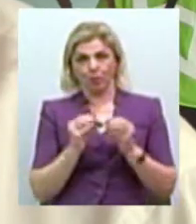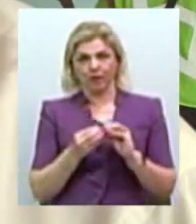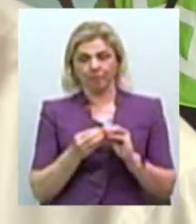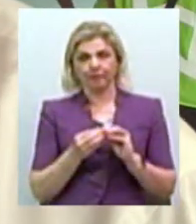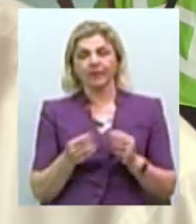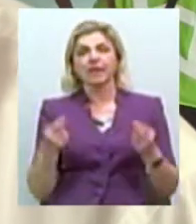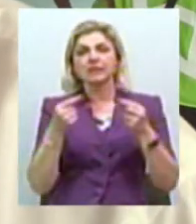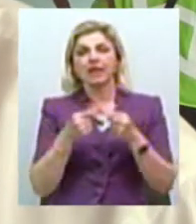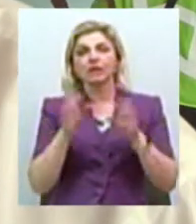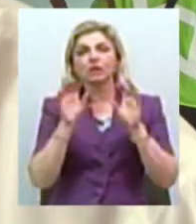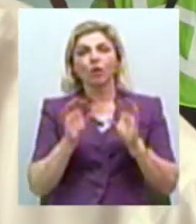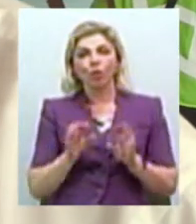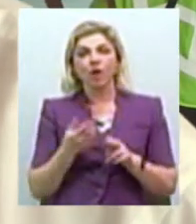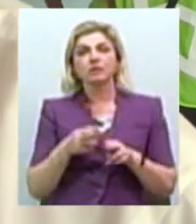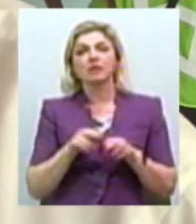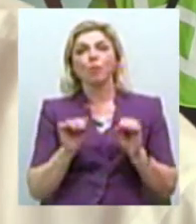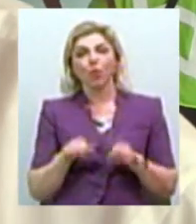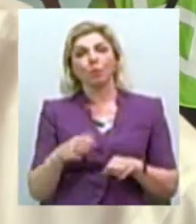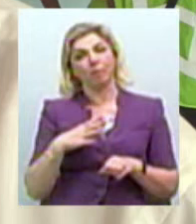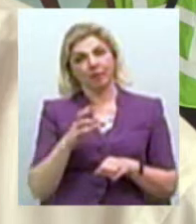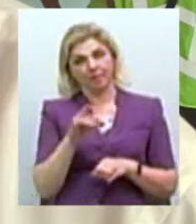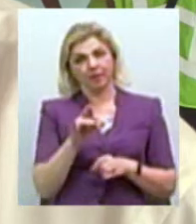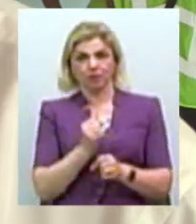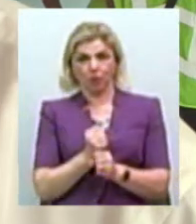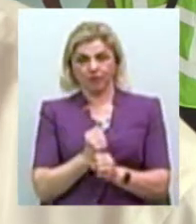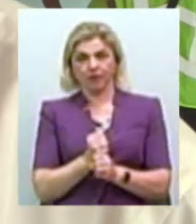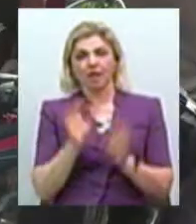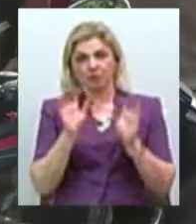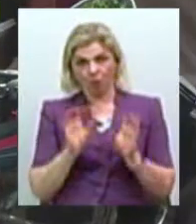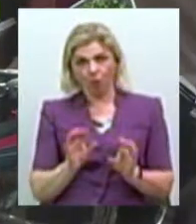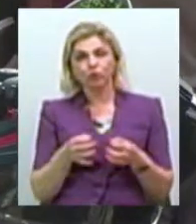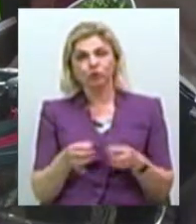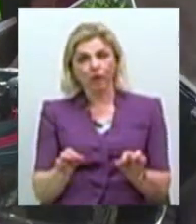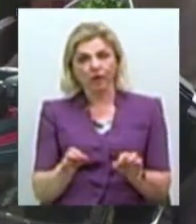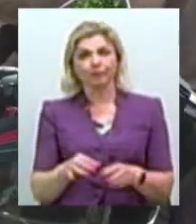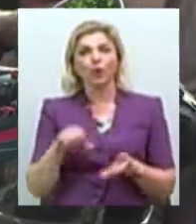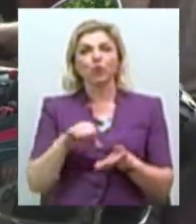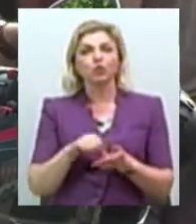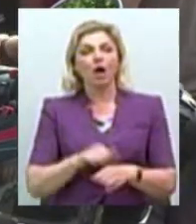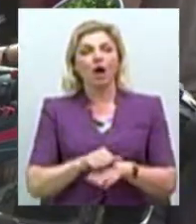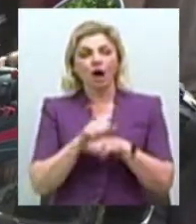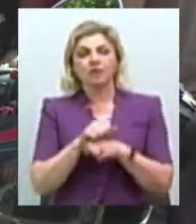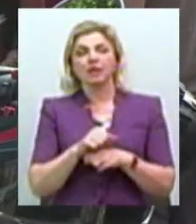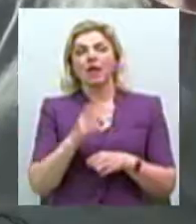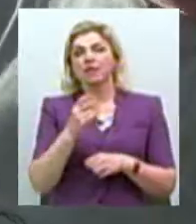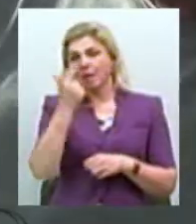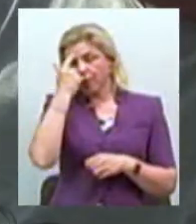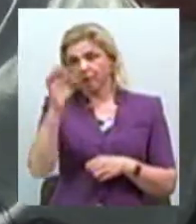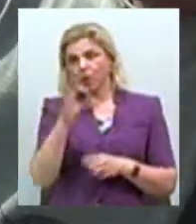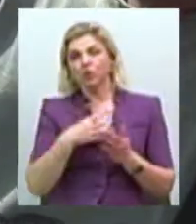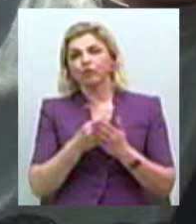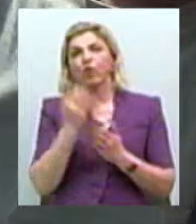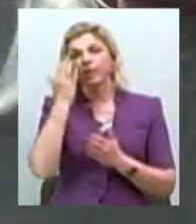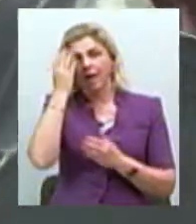Згідно із законодавством це можна було зробити, закон дозволяє. Учасники акції не попередили про свій намір представників правоохоронних